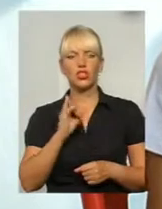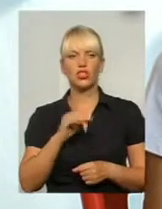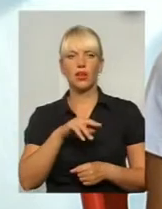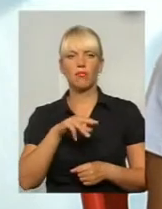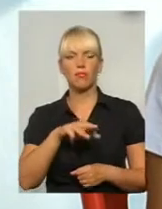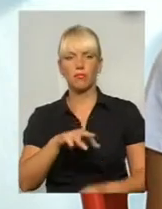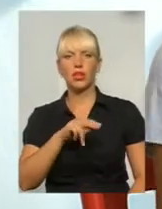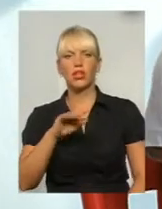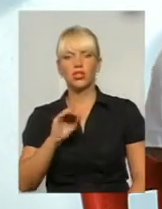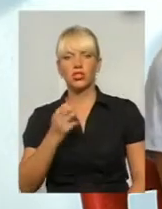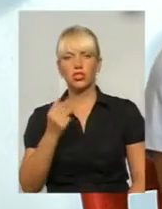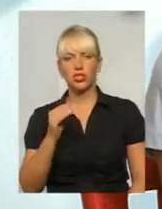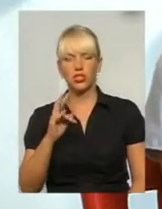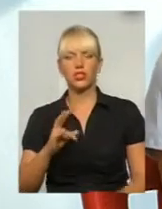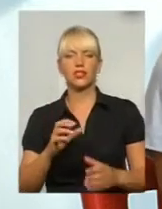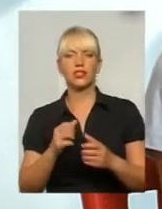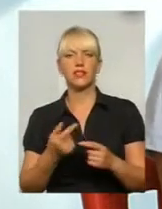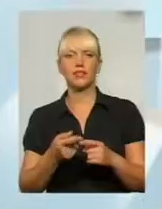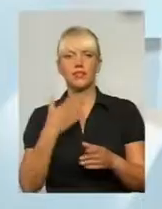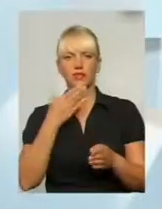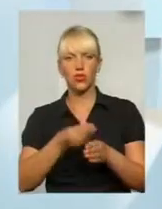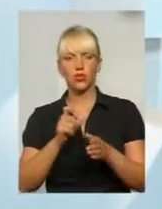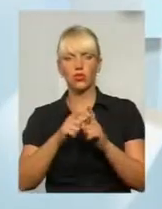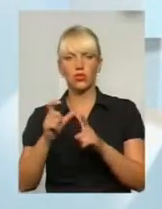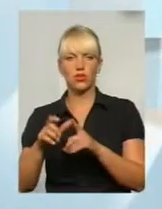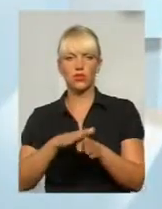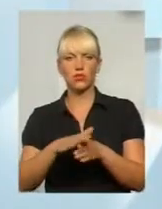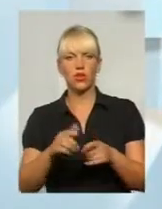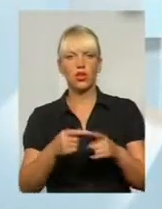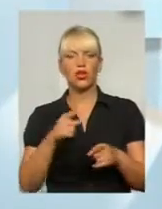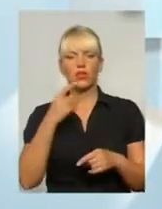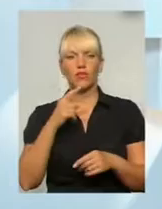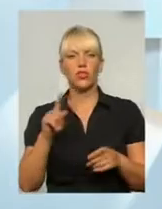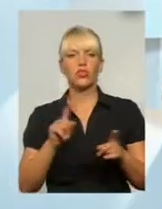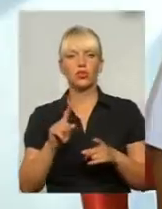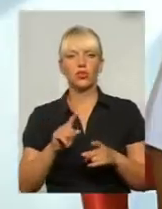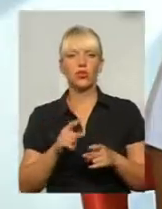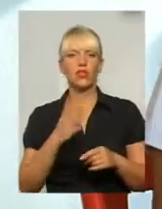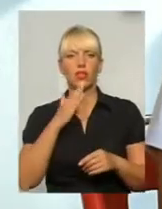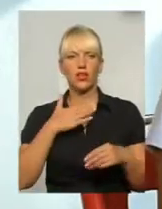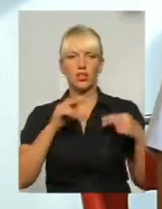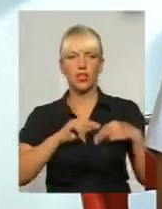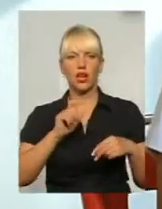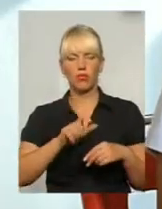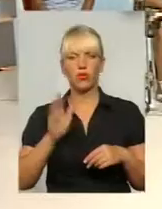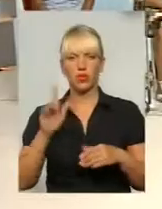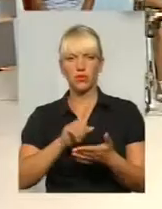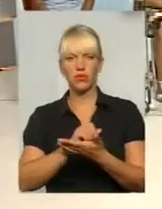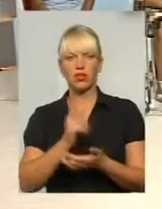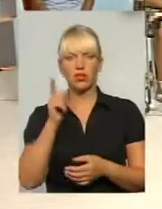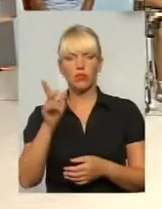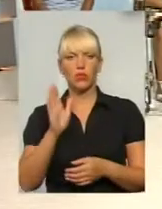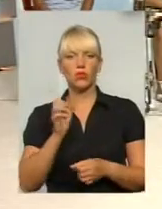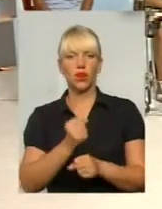слово. Він говорив, коли ми перехідали на спецкоммунтранс, що наші роботники обов'язково там будуть працювати. Скільки роботників там